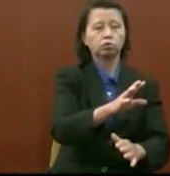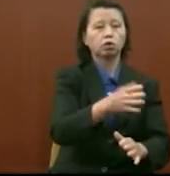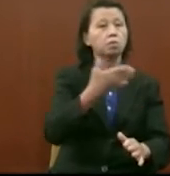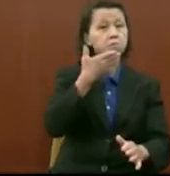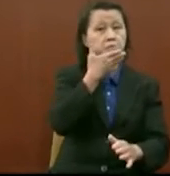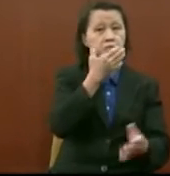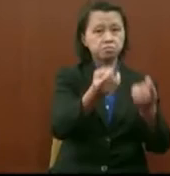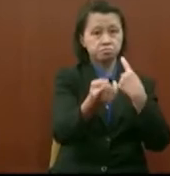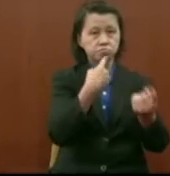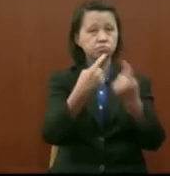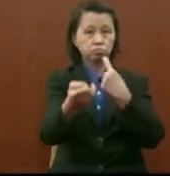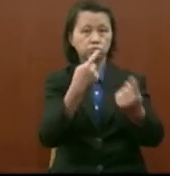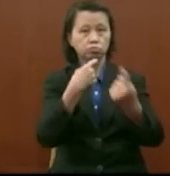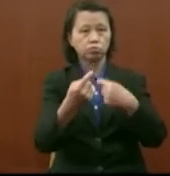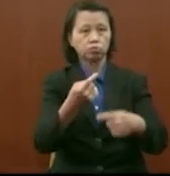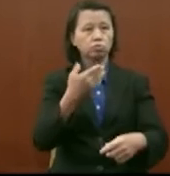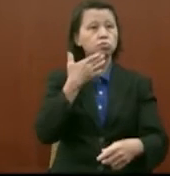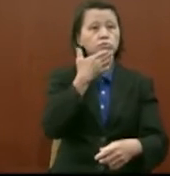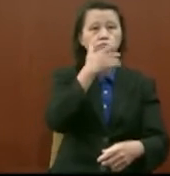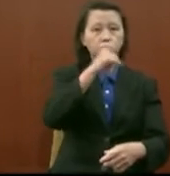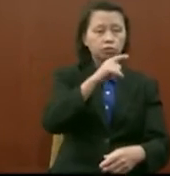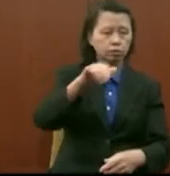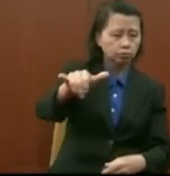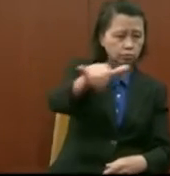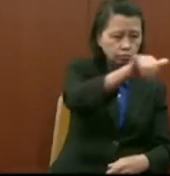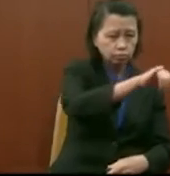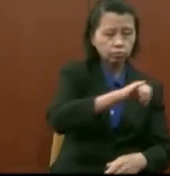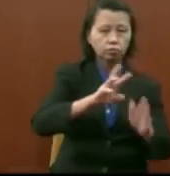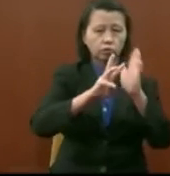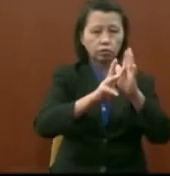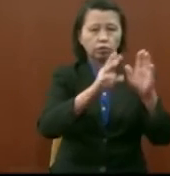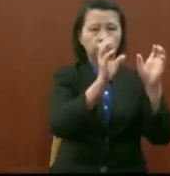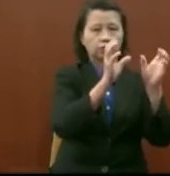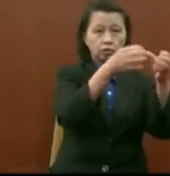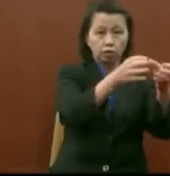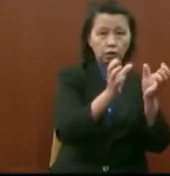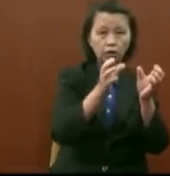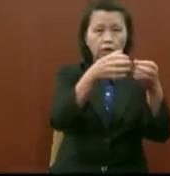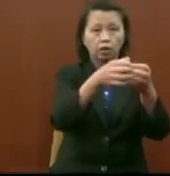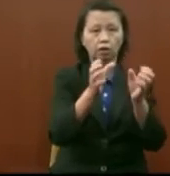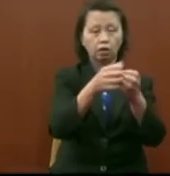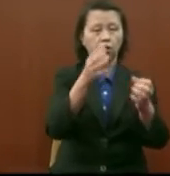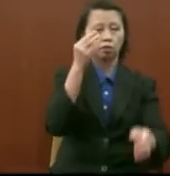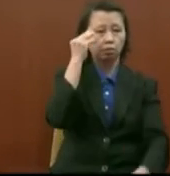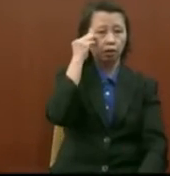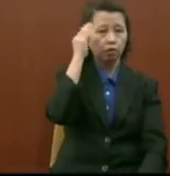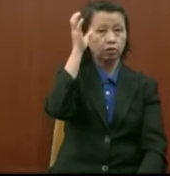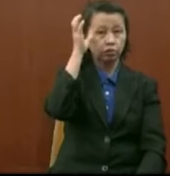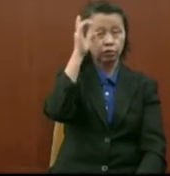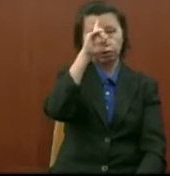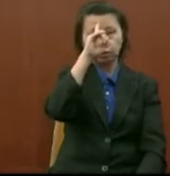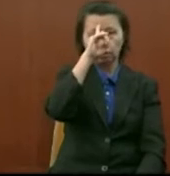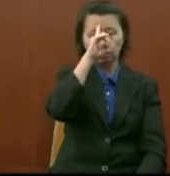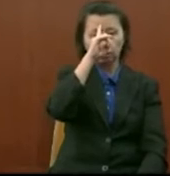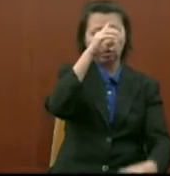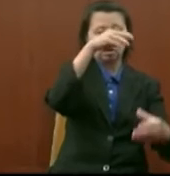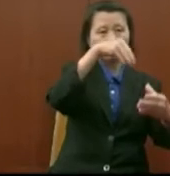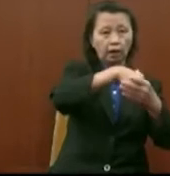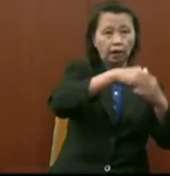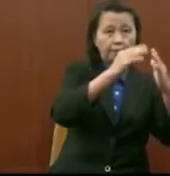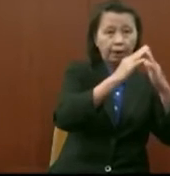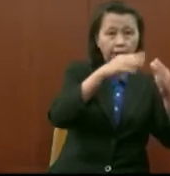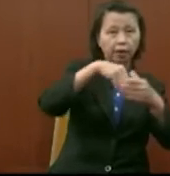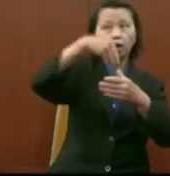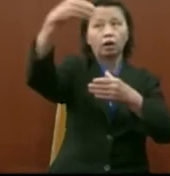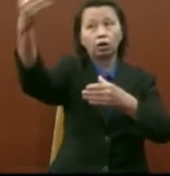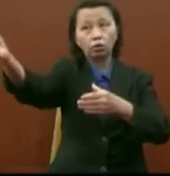responden ini mestilah serata dan mewakili kluster-kluster di kalangan Melayu, China, India urban dan suburban yang kita jalankan